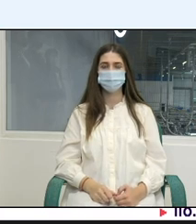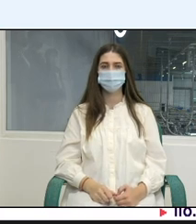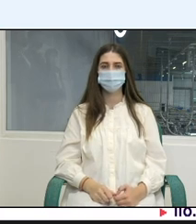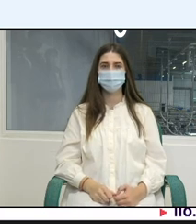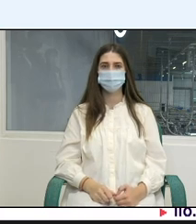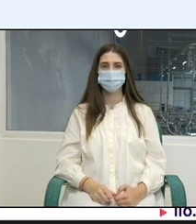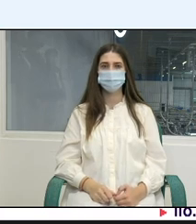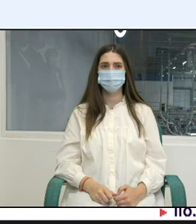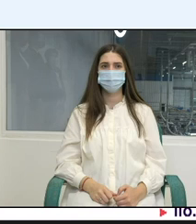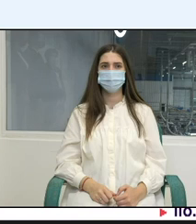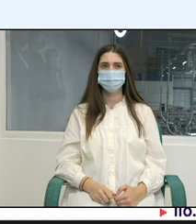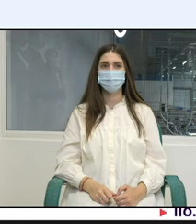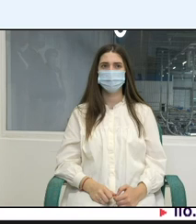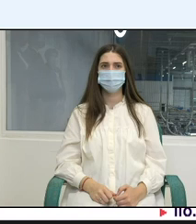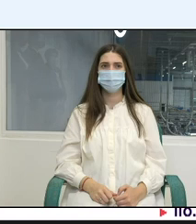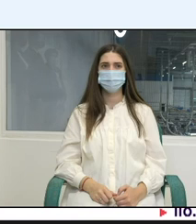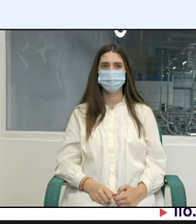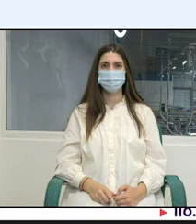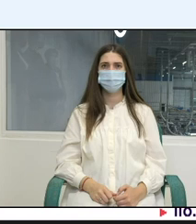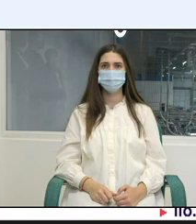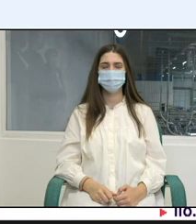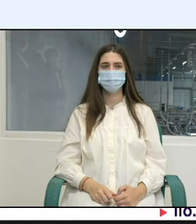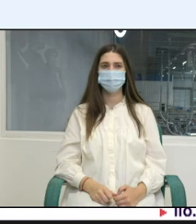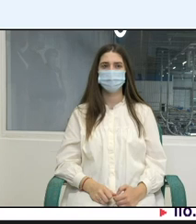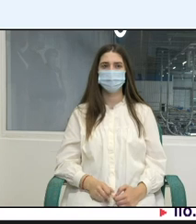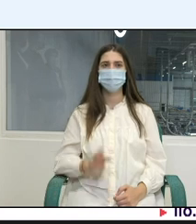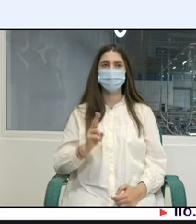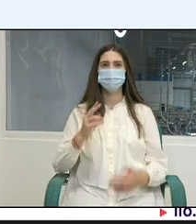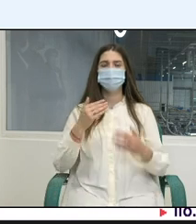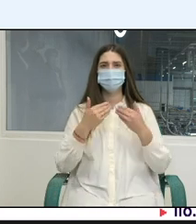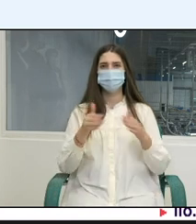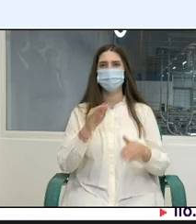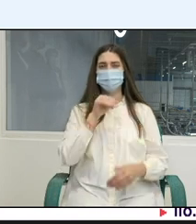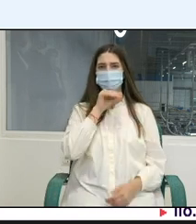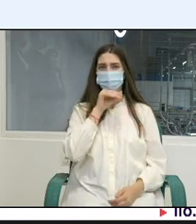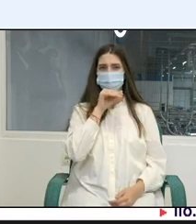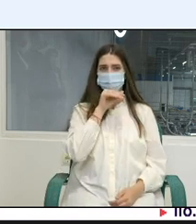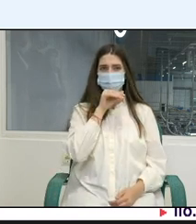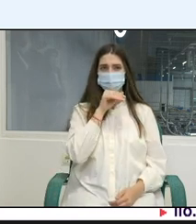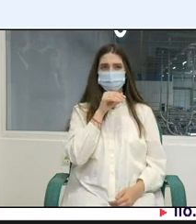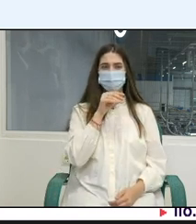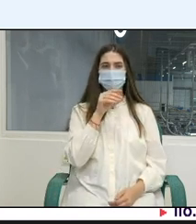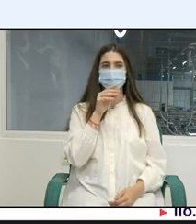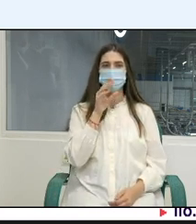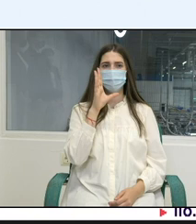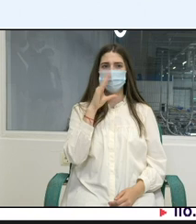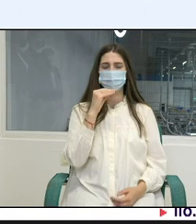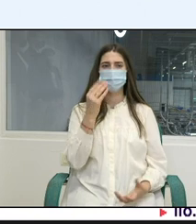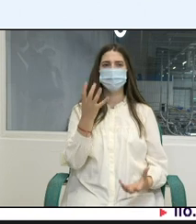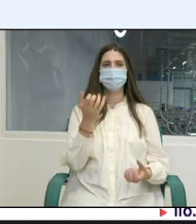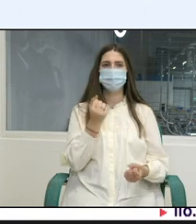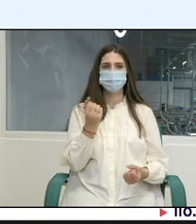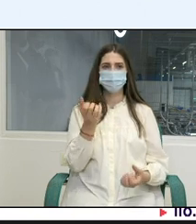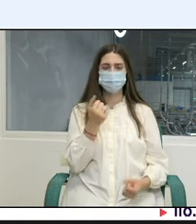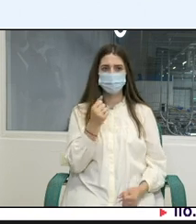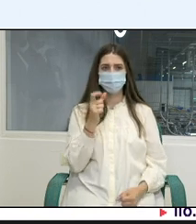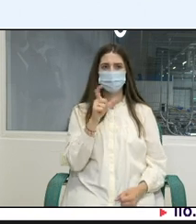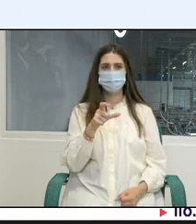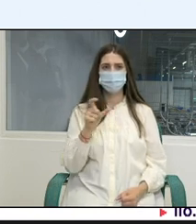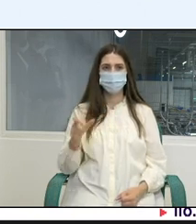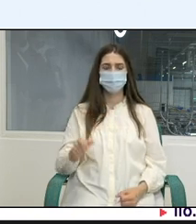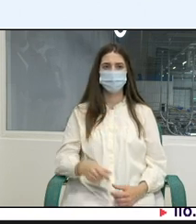au declarat că absolvenții școlilor profesionale corespund necesităților a întreprinderilor. Noi avem o colaborare bună